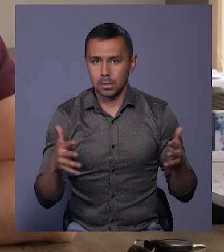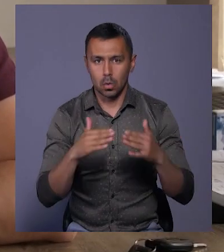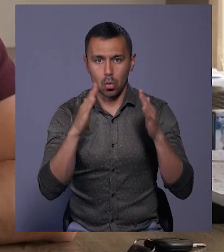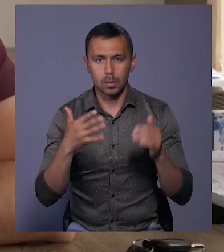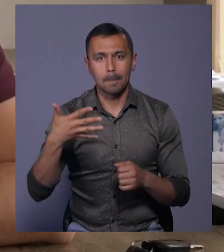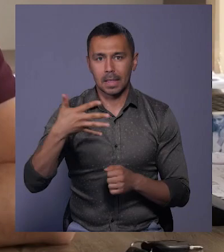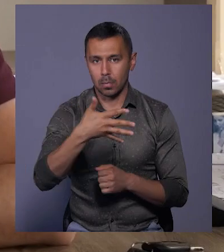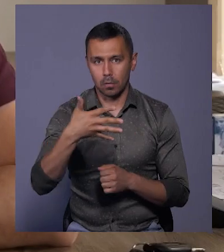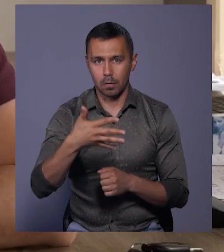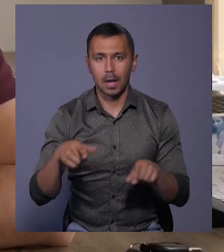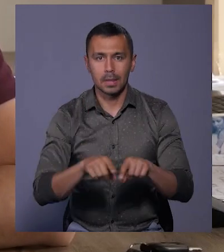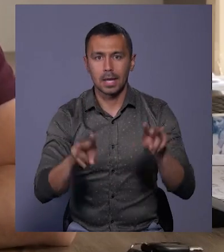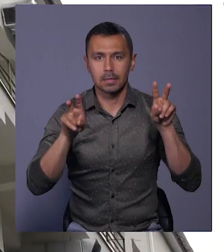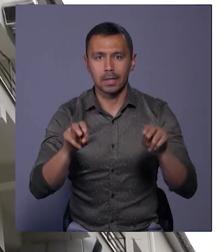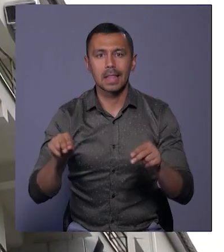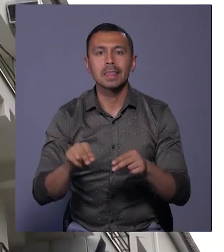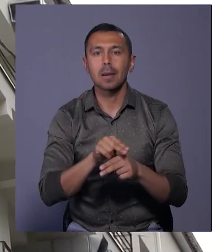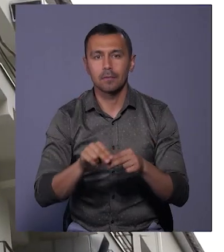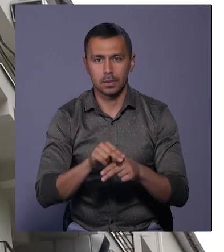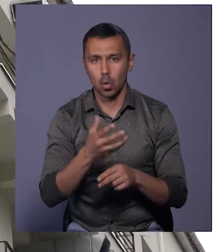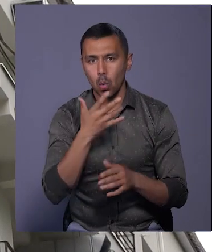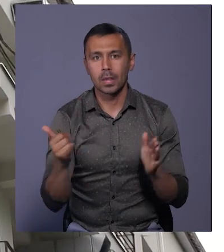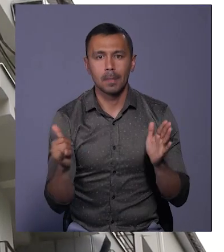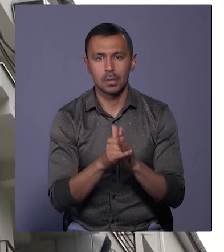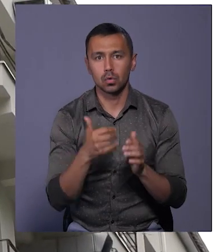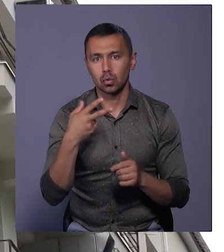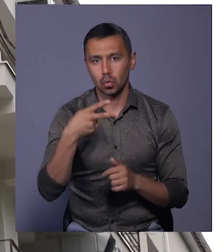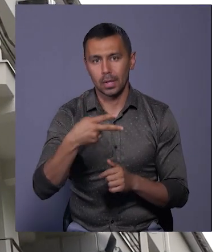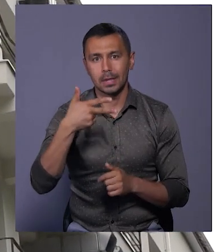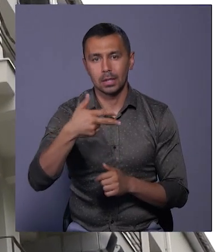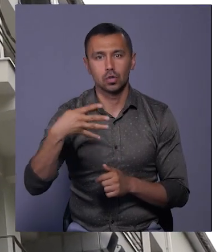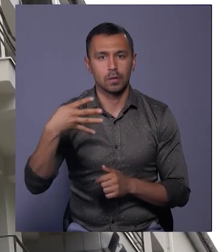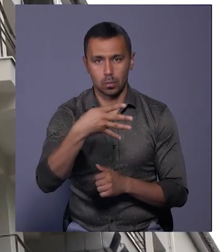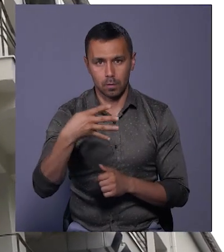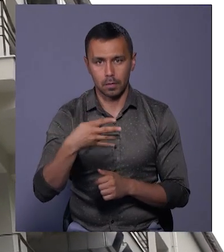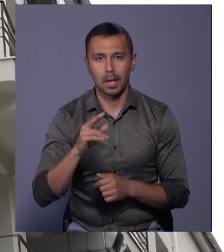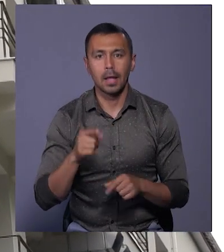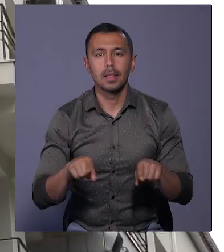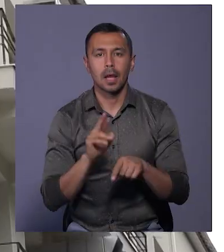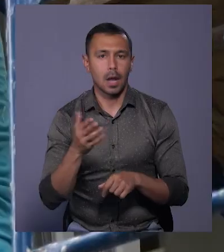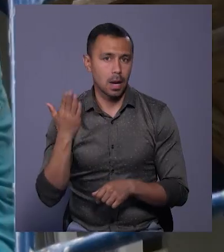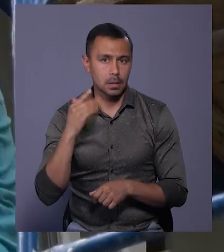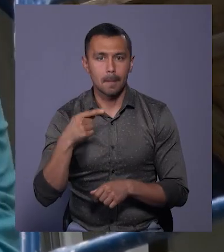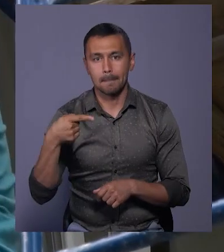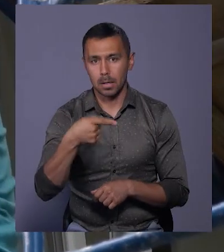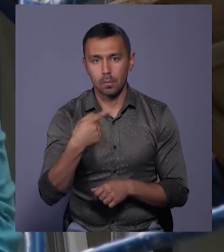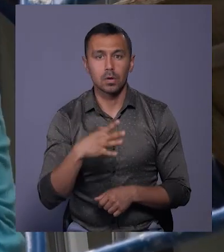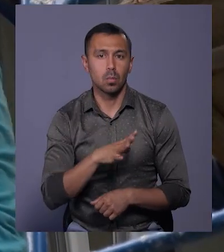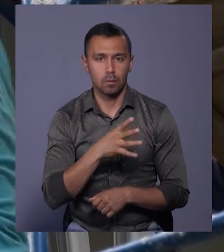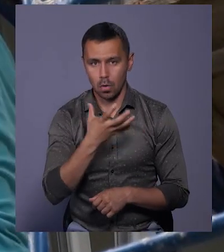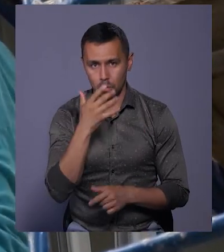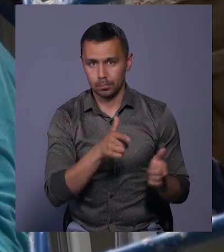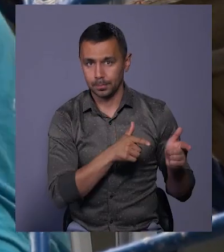п'ятиповерховий, так званий терапевтичний. Утепляється другий, третій, четвертий поверх, так як раніше, перший поверх вже був